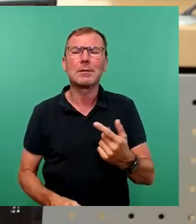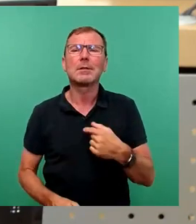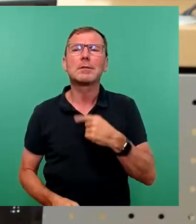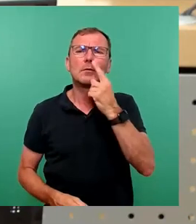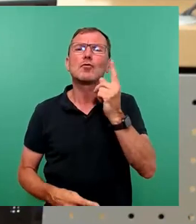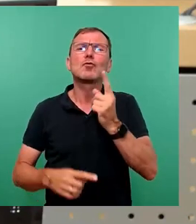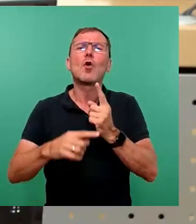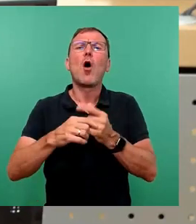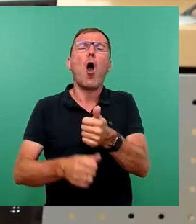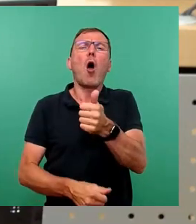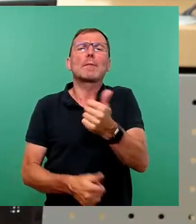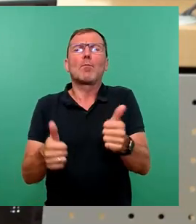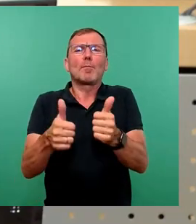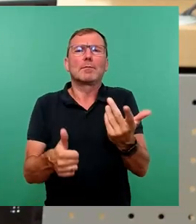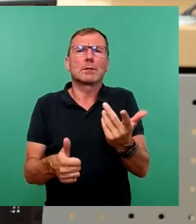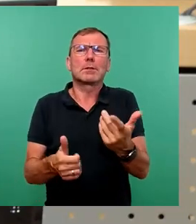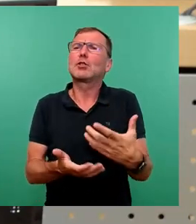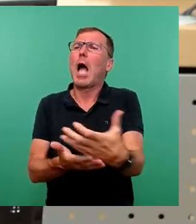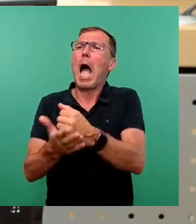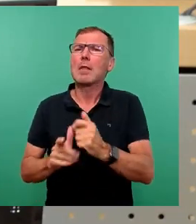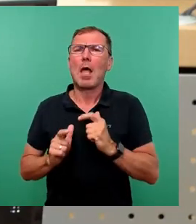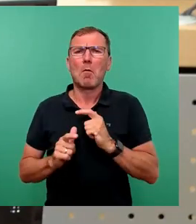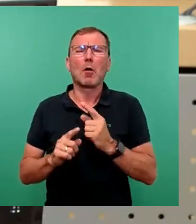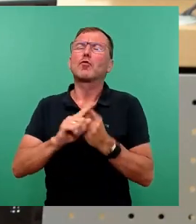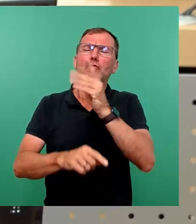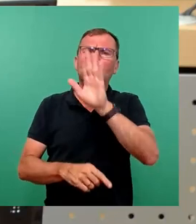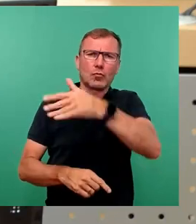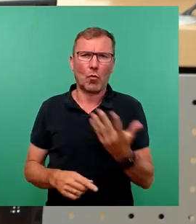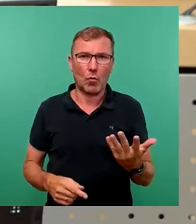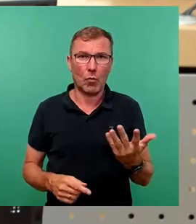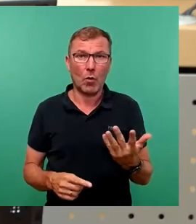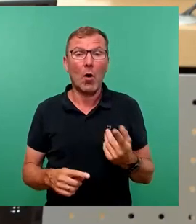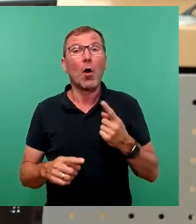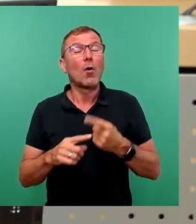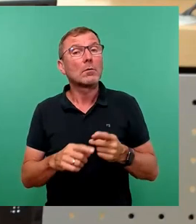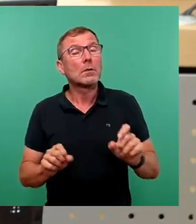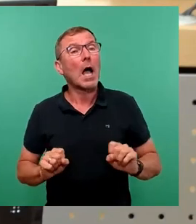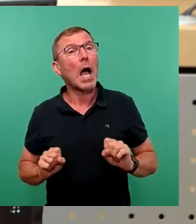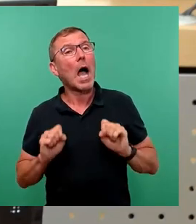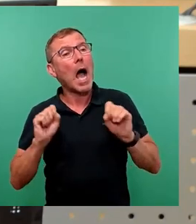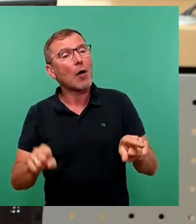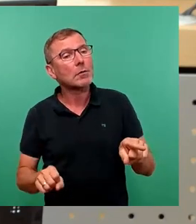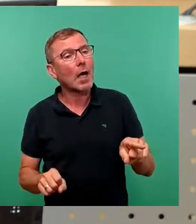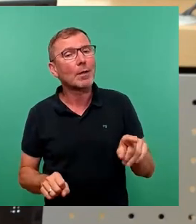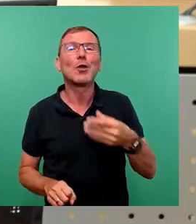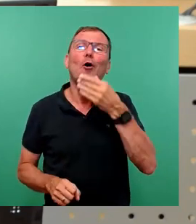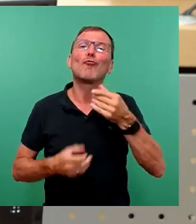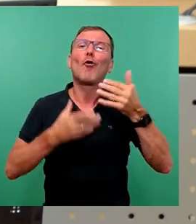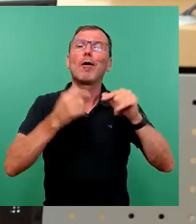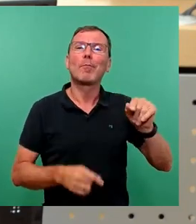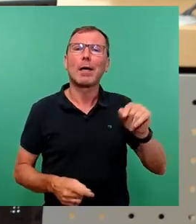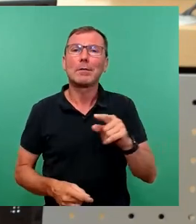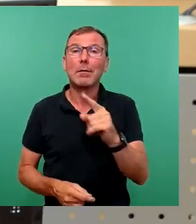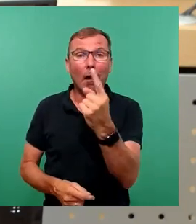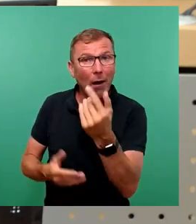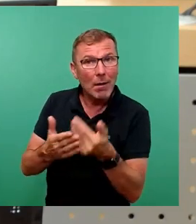Einnahmeerwartungen formuliert wurden und man sich Ausgaben schön gerechnet hat. Ich sage mal nur ein Beispiel.